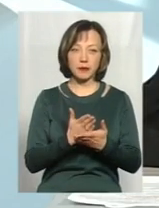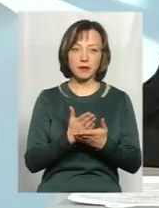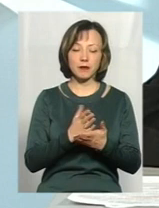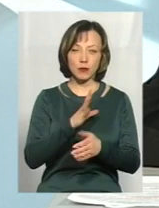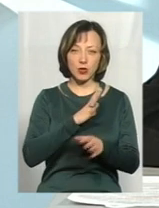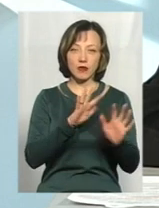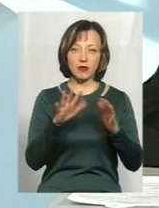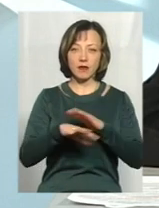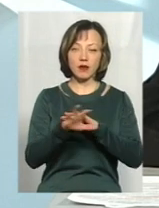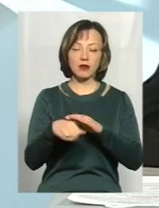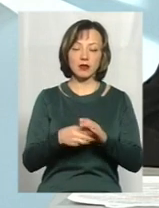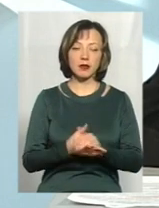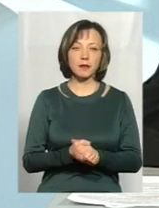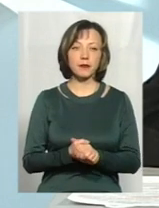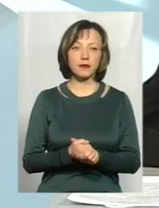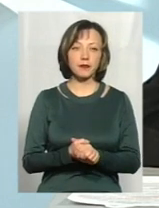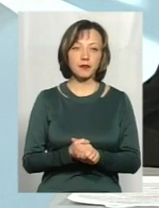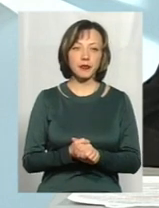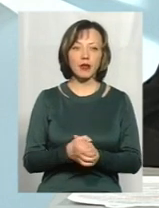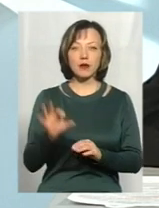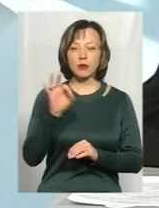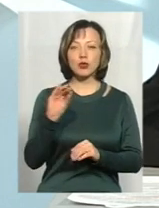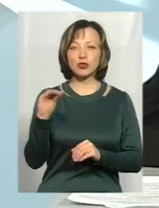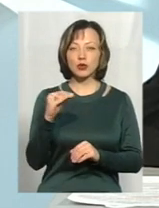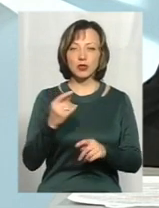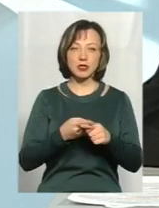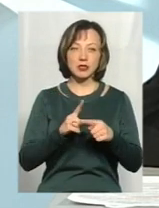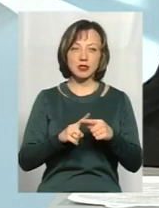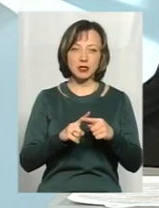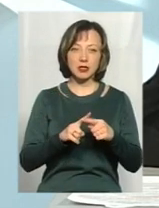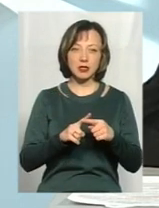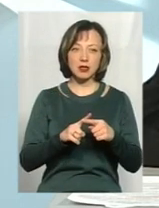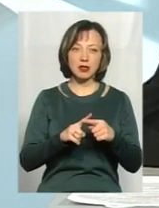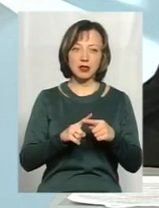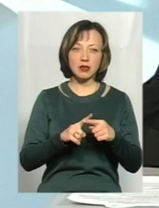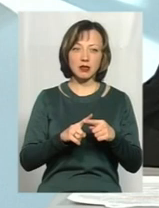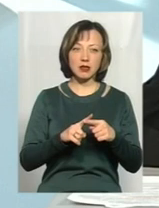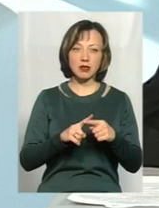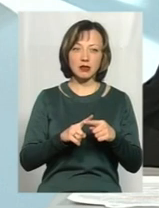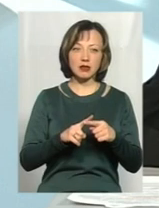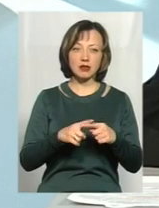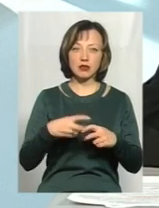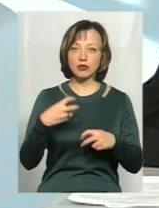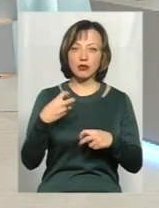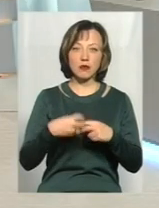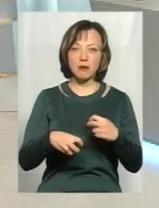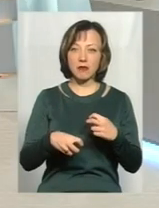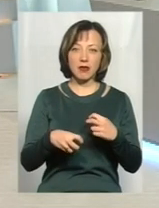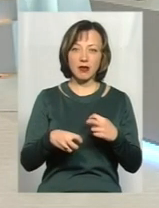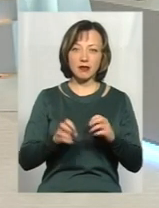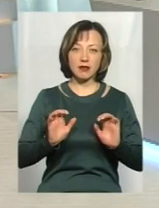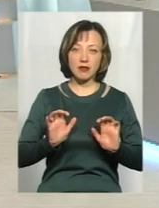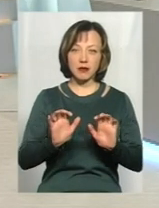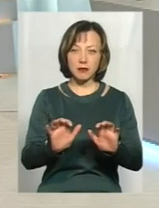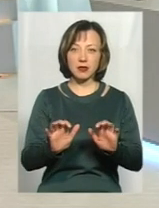були викрадені. Що стосується «Жигулів», це зламати рульову колонку, вибхати його, як правило, нас